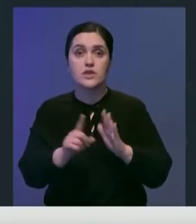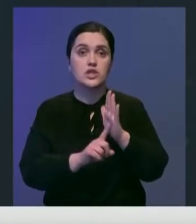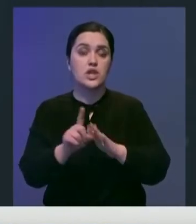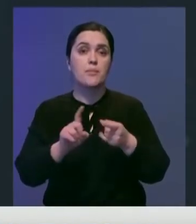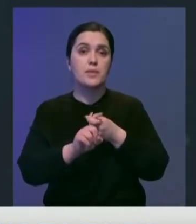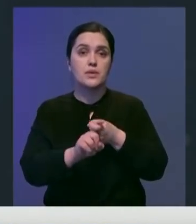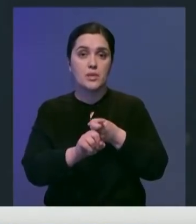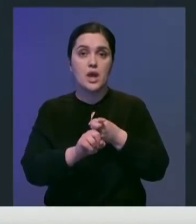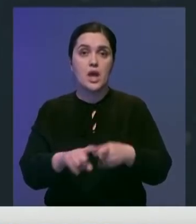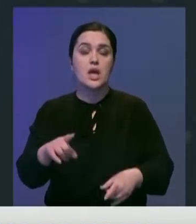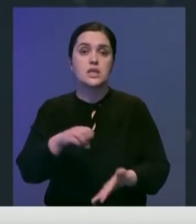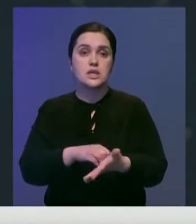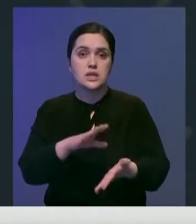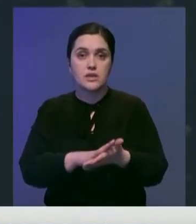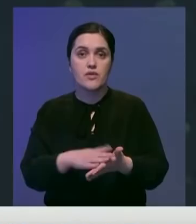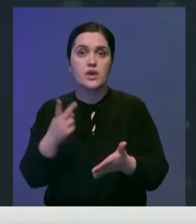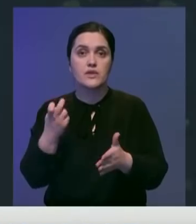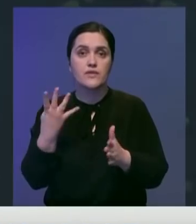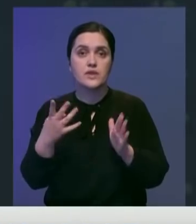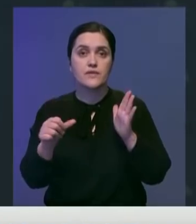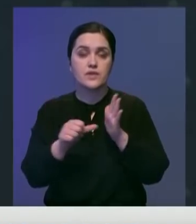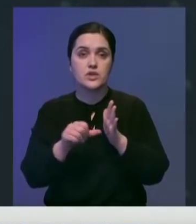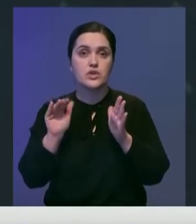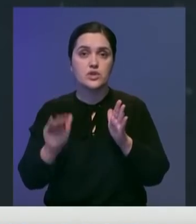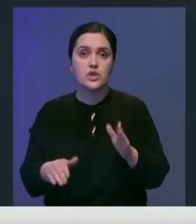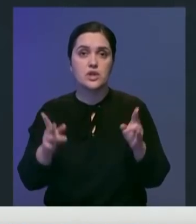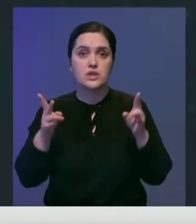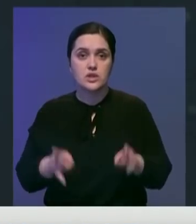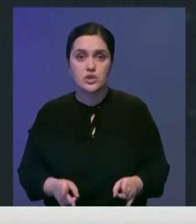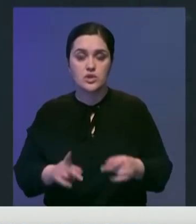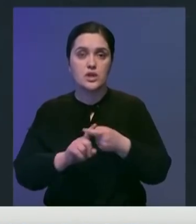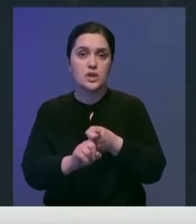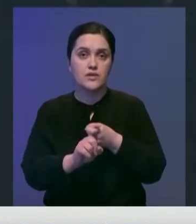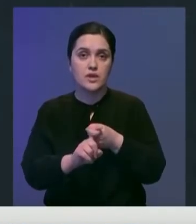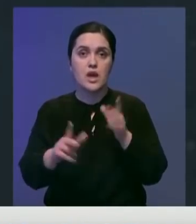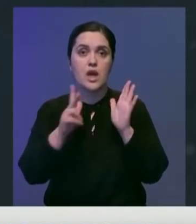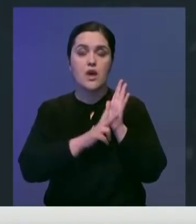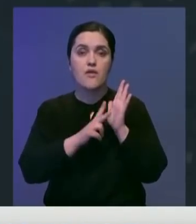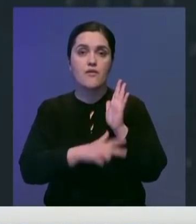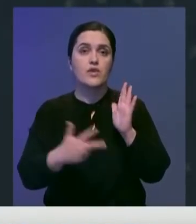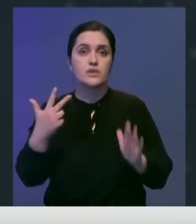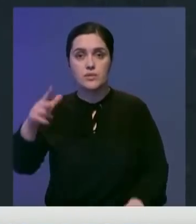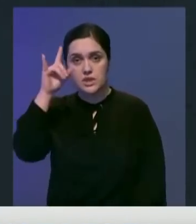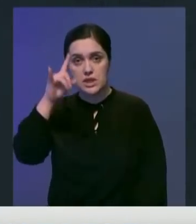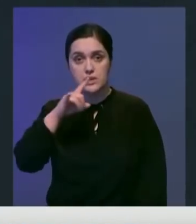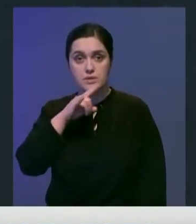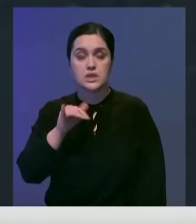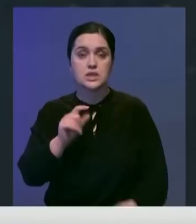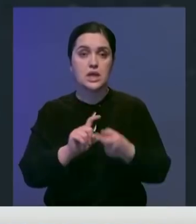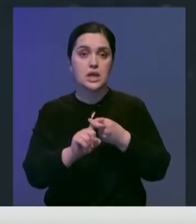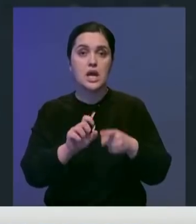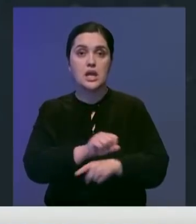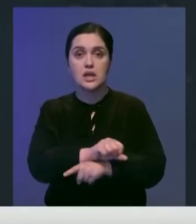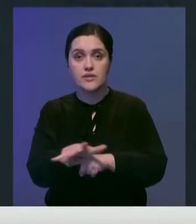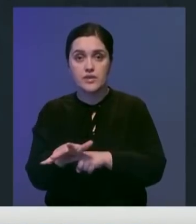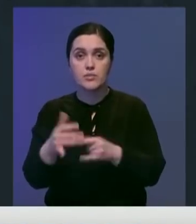А всего с начала пандемии в нашей стране зарегистрировано было больше 246 тысяч случаев инфицирования. 83